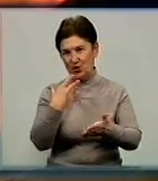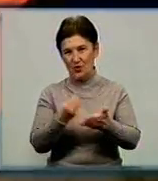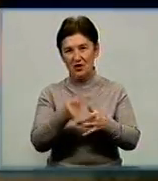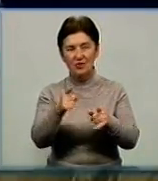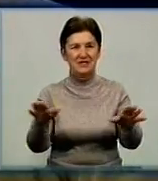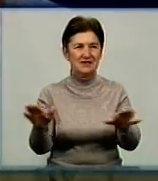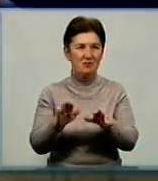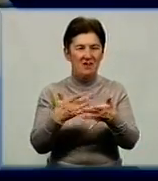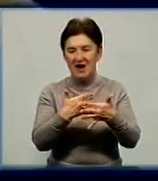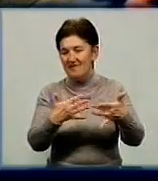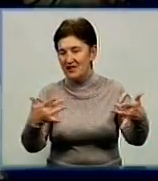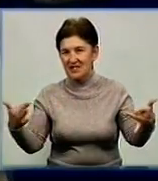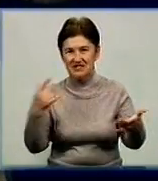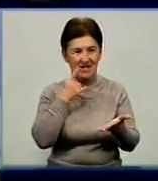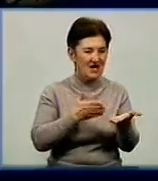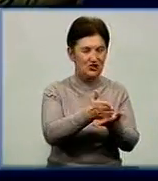заспіває у різних жанрах.